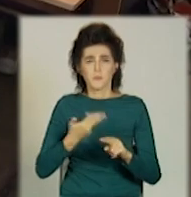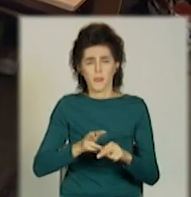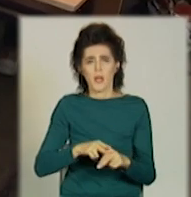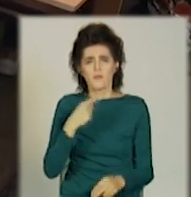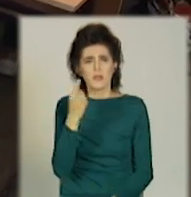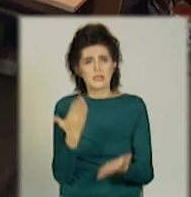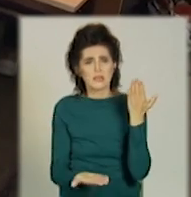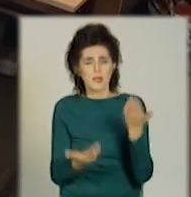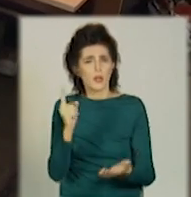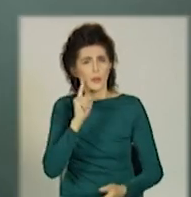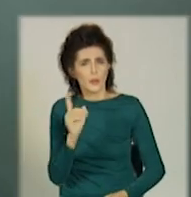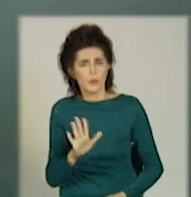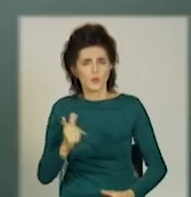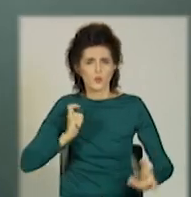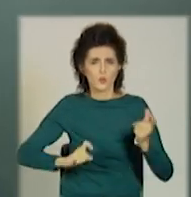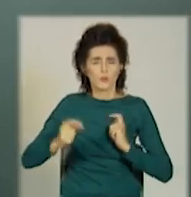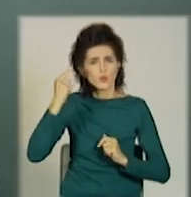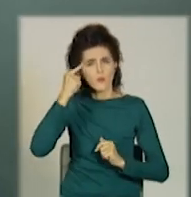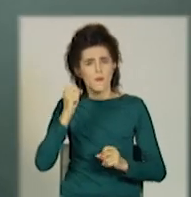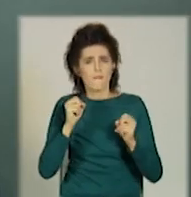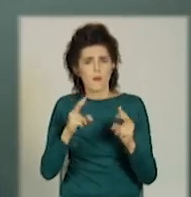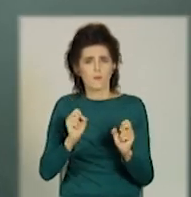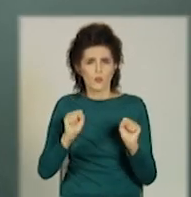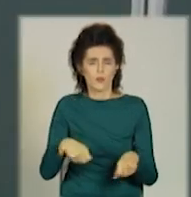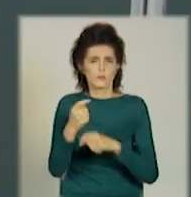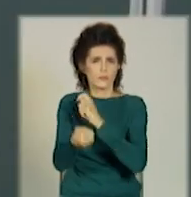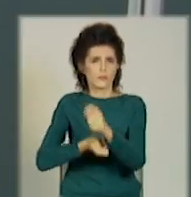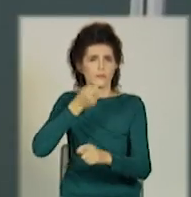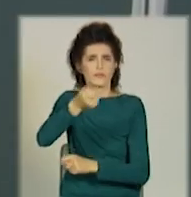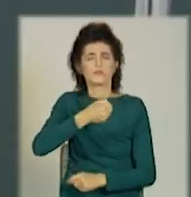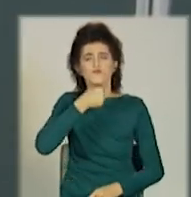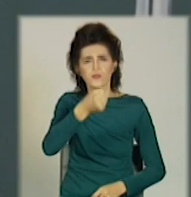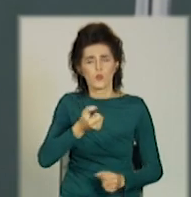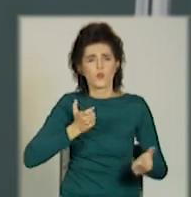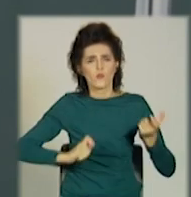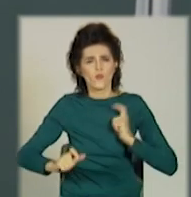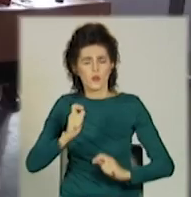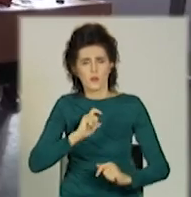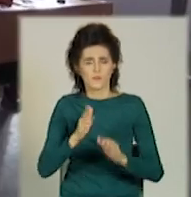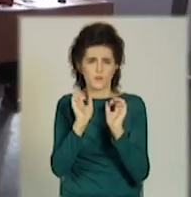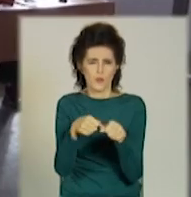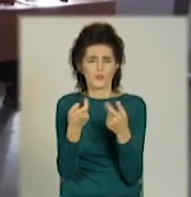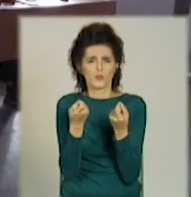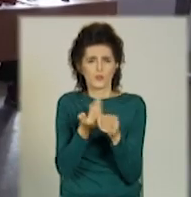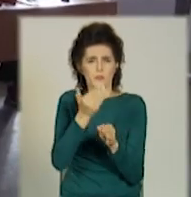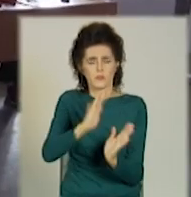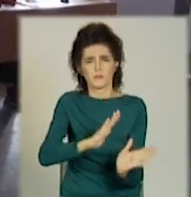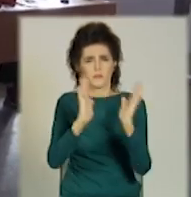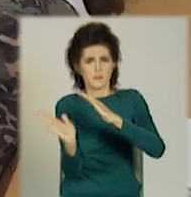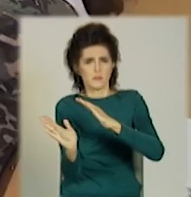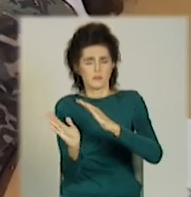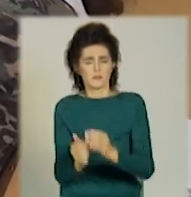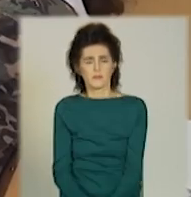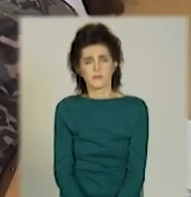-яких незручностях студентське самоврядування може звернутися до ректорату і попросити перенести початок занять на інший час.